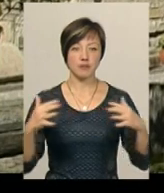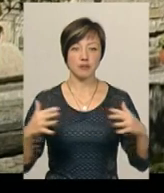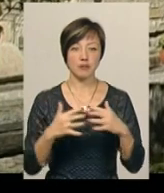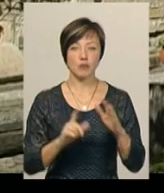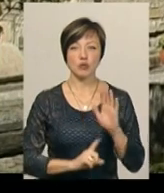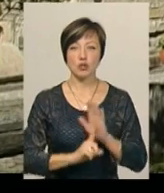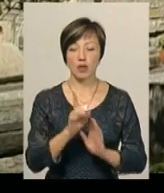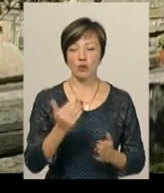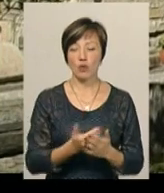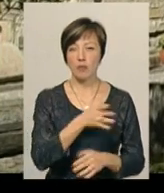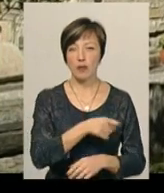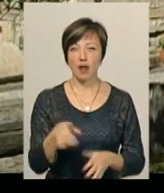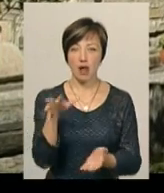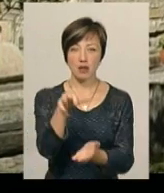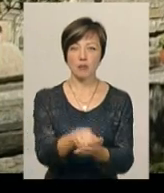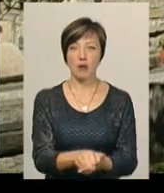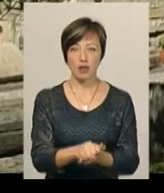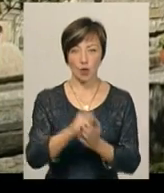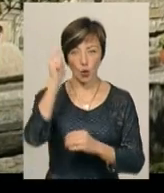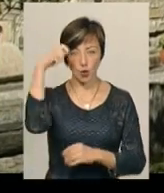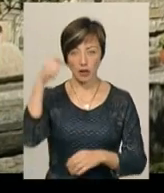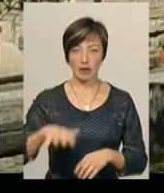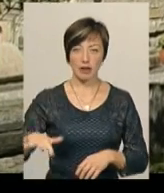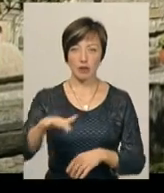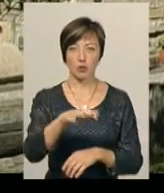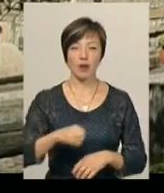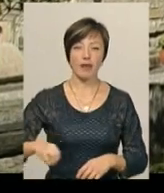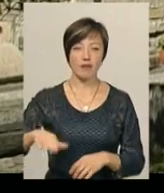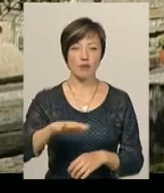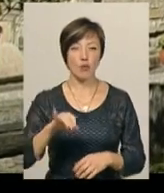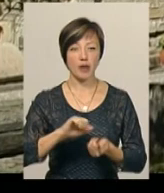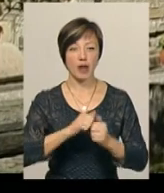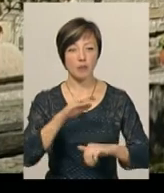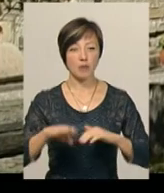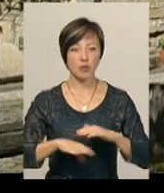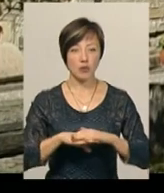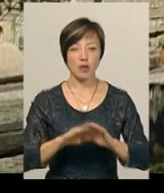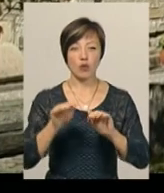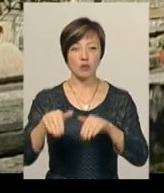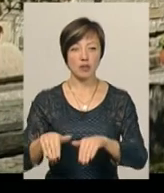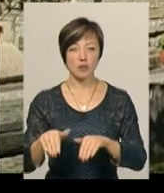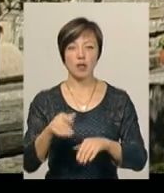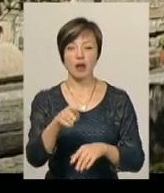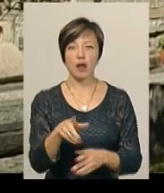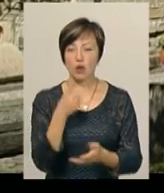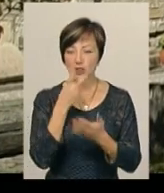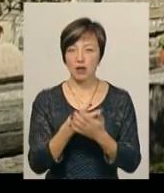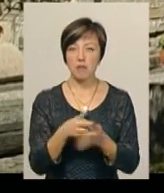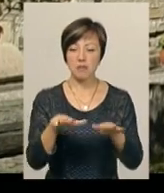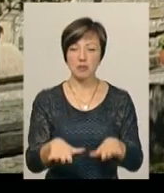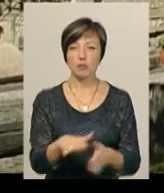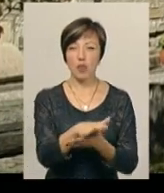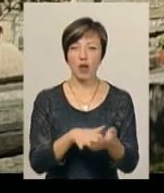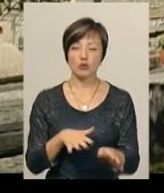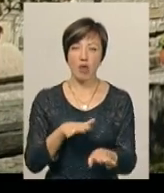починається новий період експанції османів на території Європи. І, власне, Кам'янець, Поділля розглядалися ними як плацдарм для подальшого